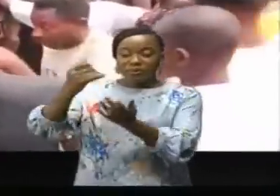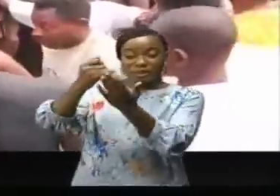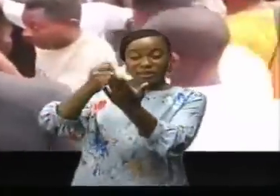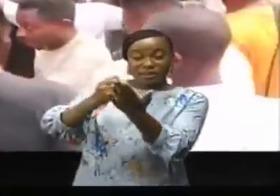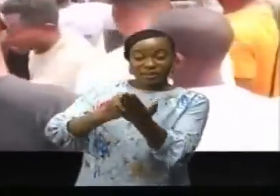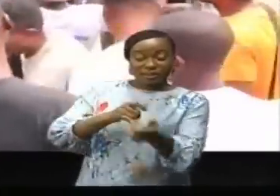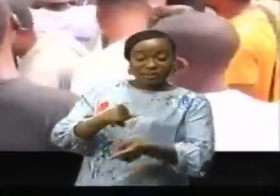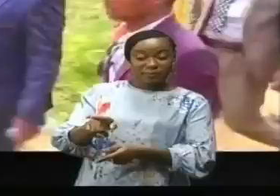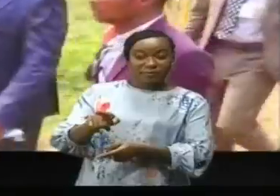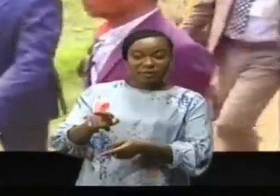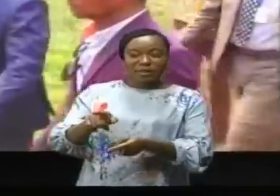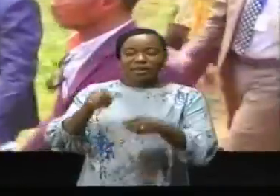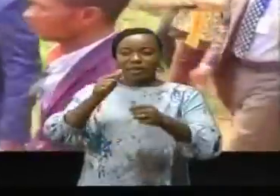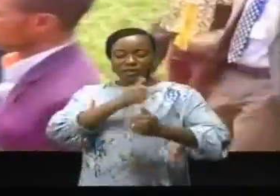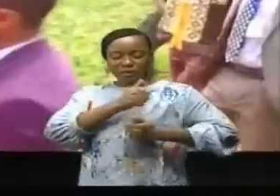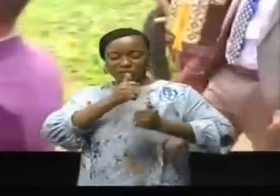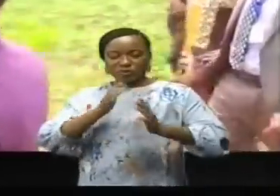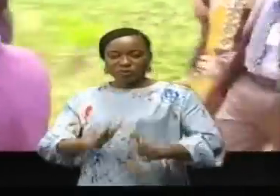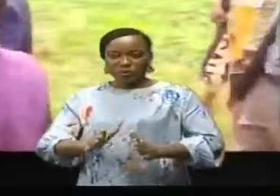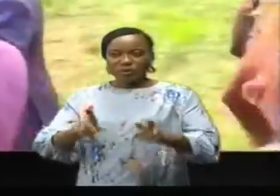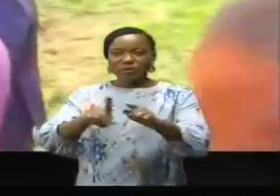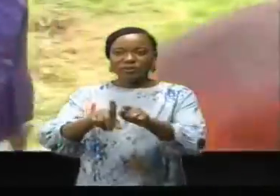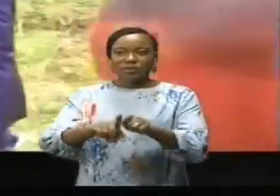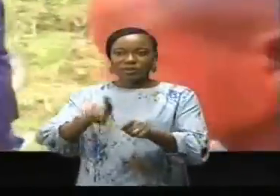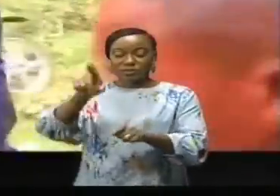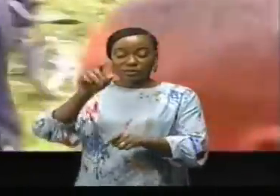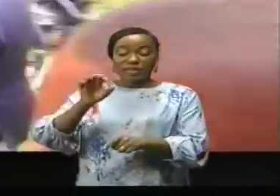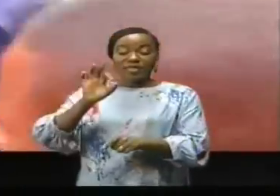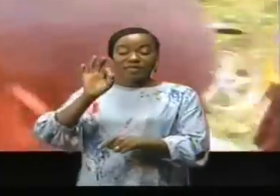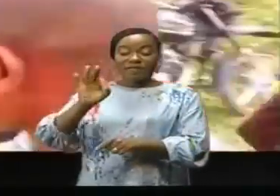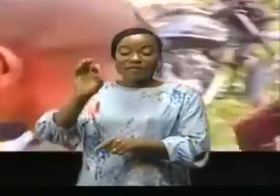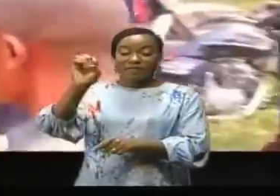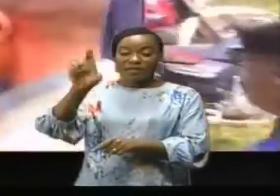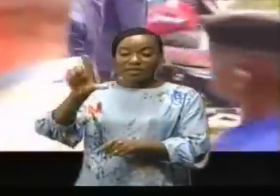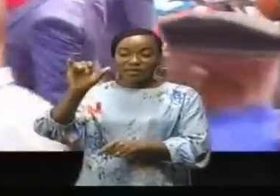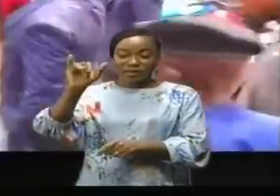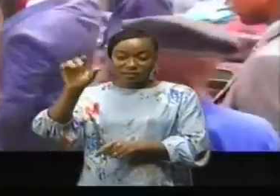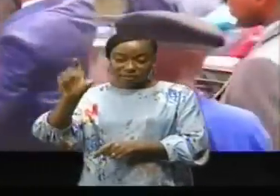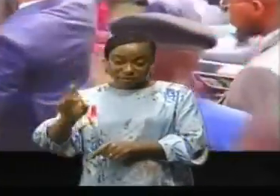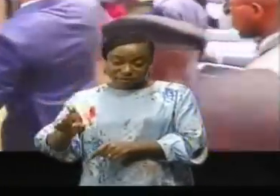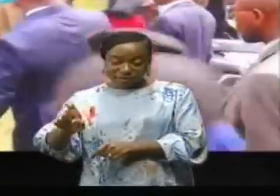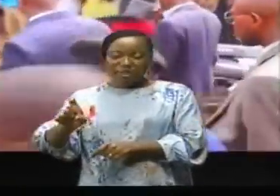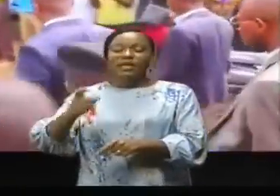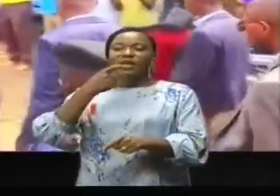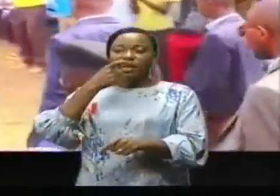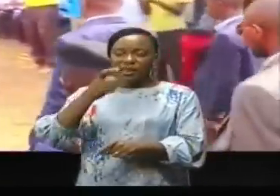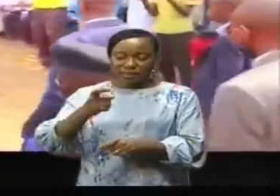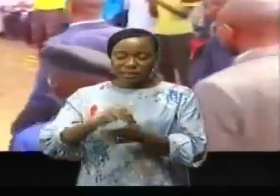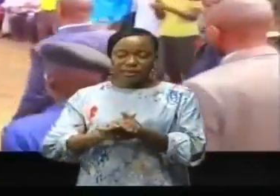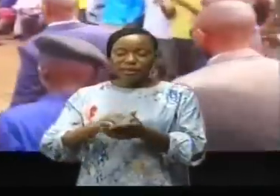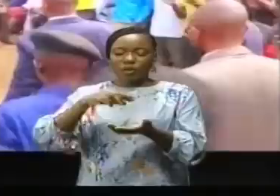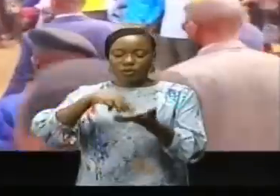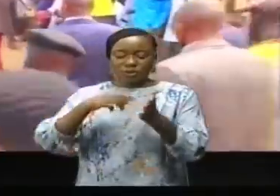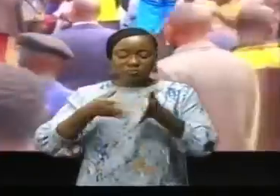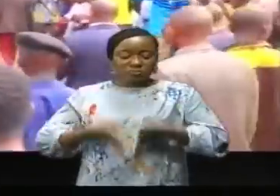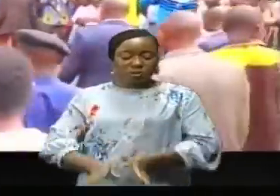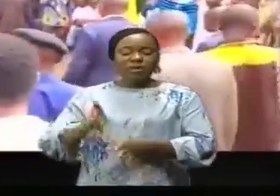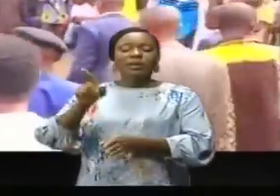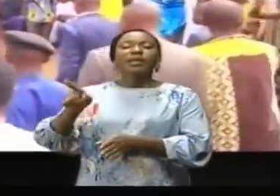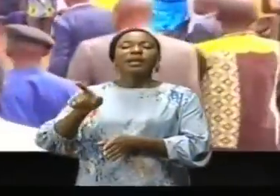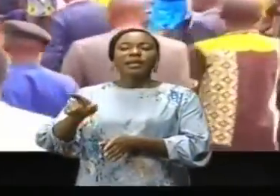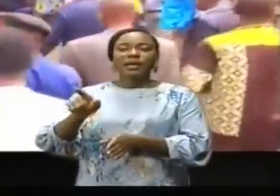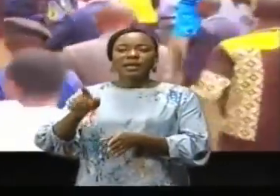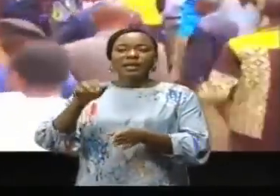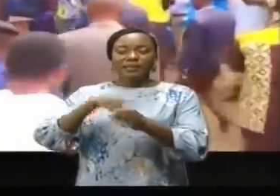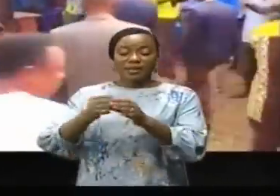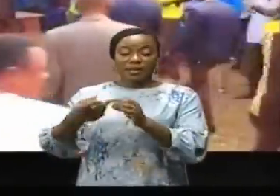C'est ce souci qui a animé Félix Bossekota, le président de la fondation qui porte son nom, est natif de Boende à sensibiliser les